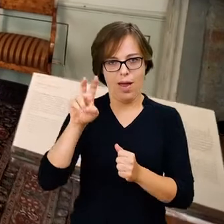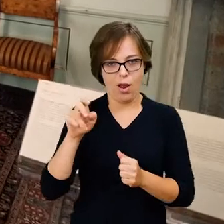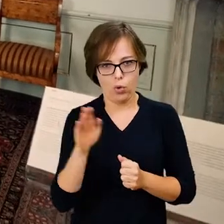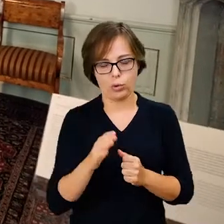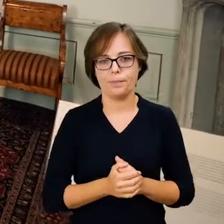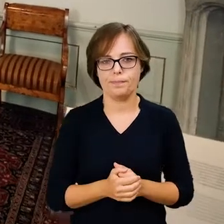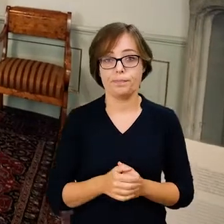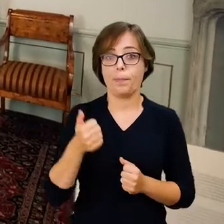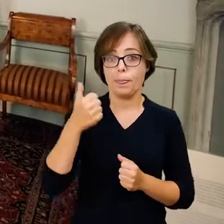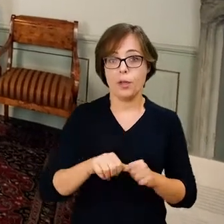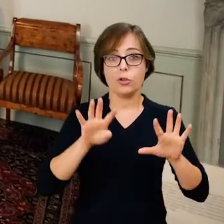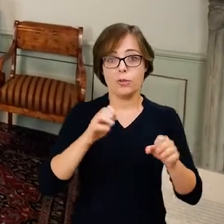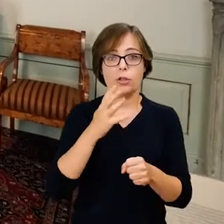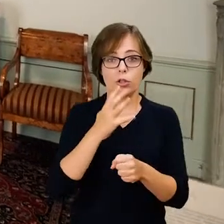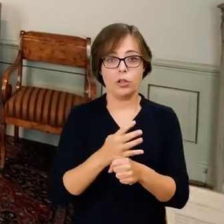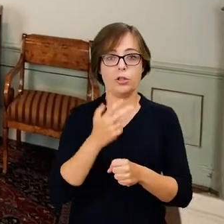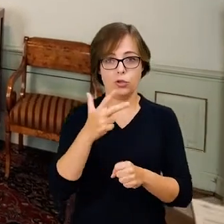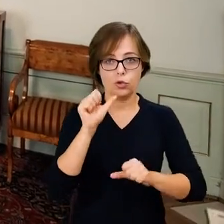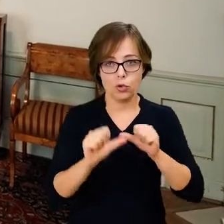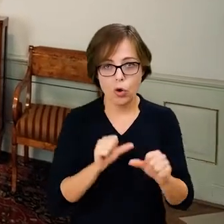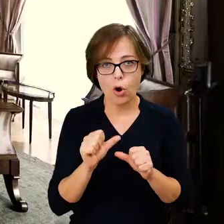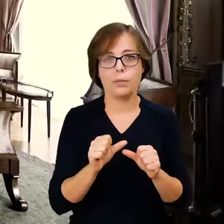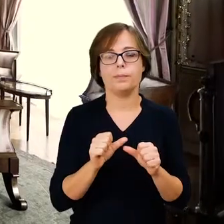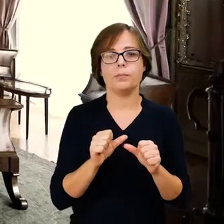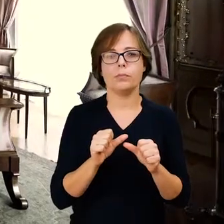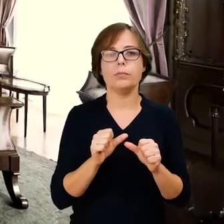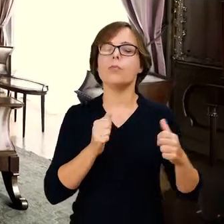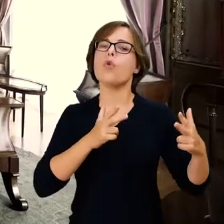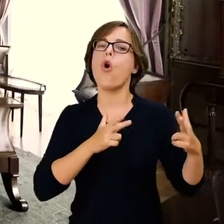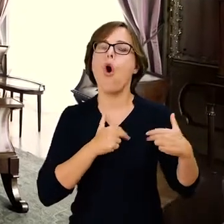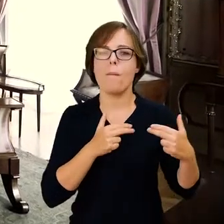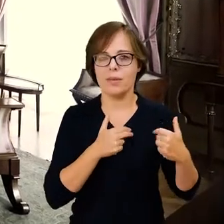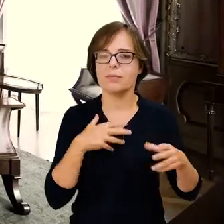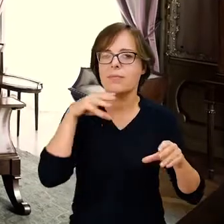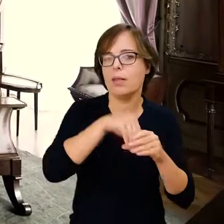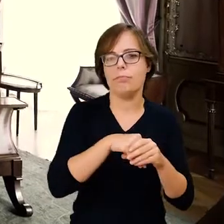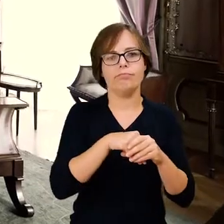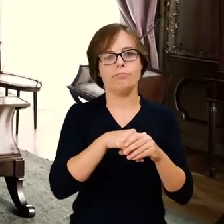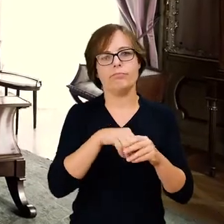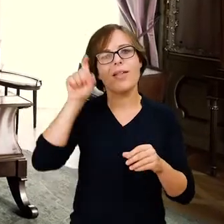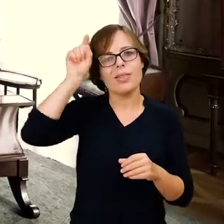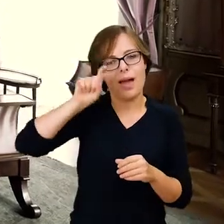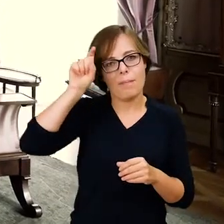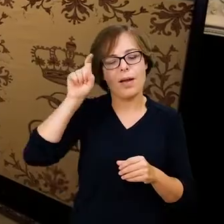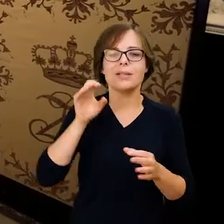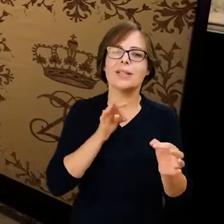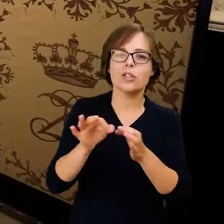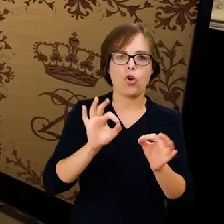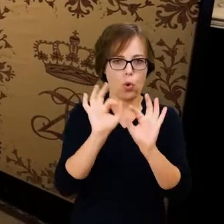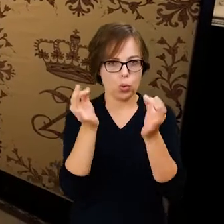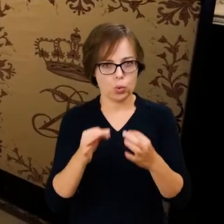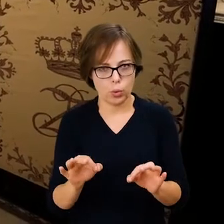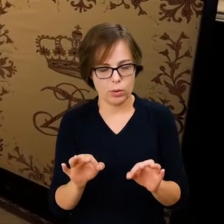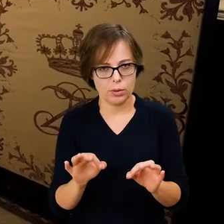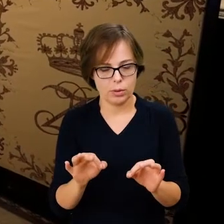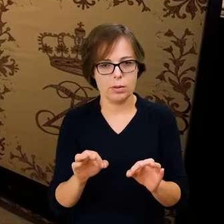1943 roku komisja złożona z niemieckich historyków sztuki, którzy